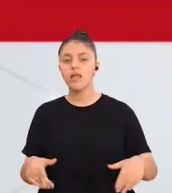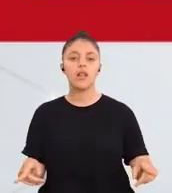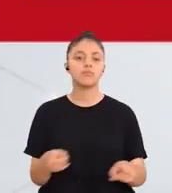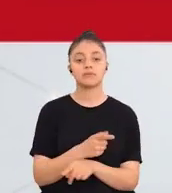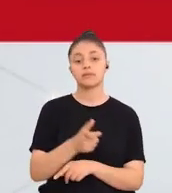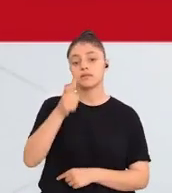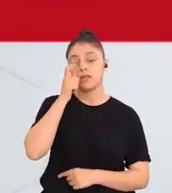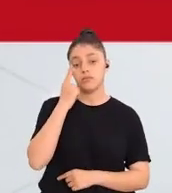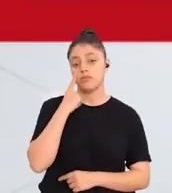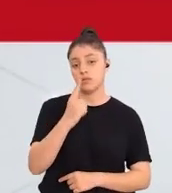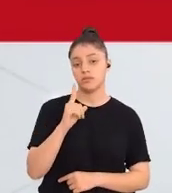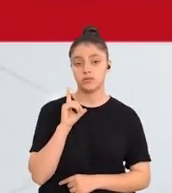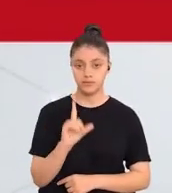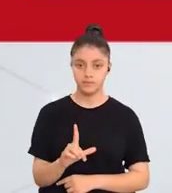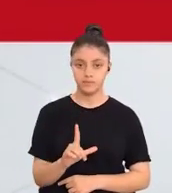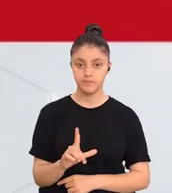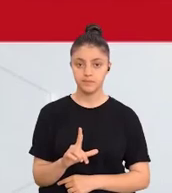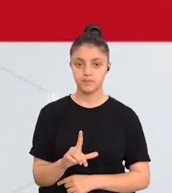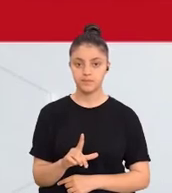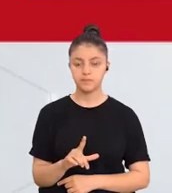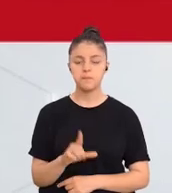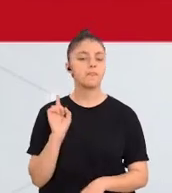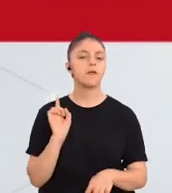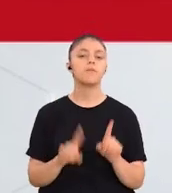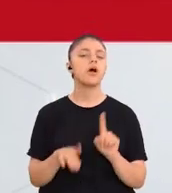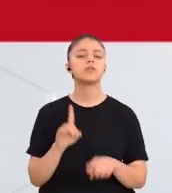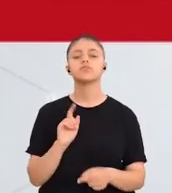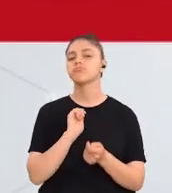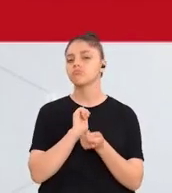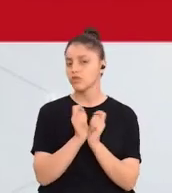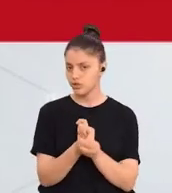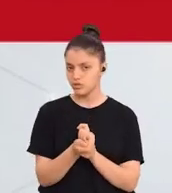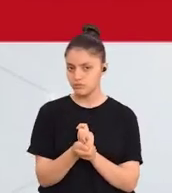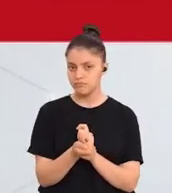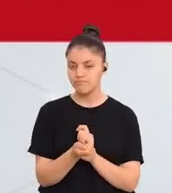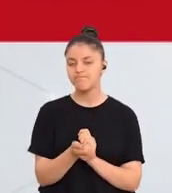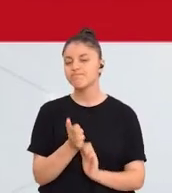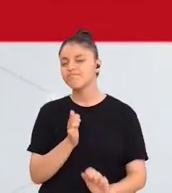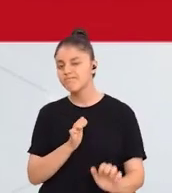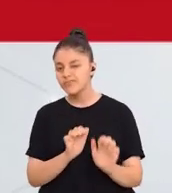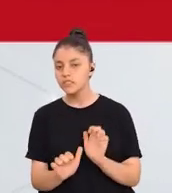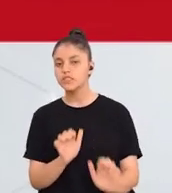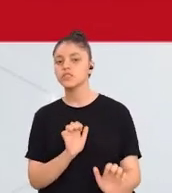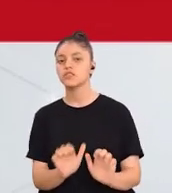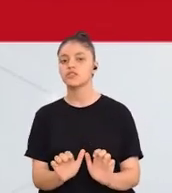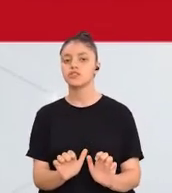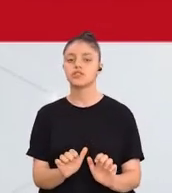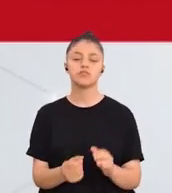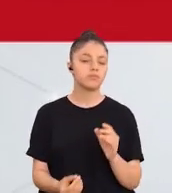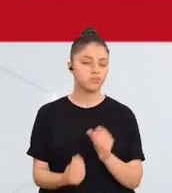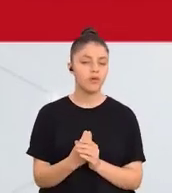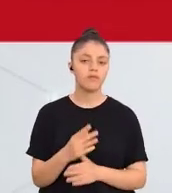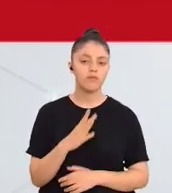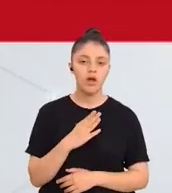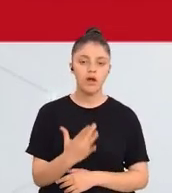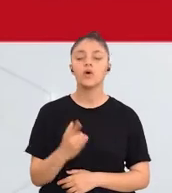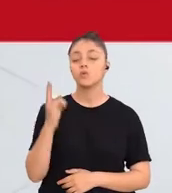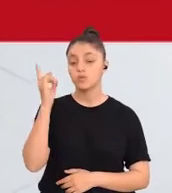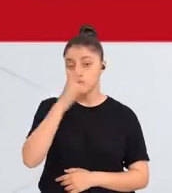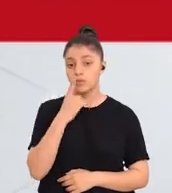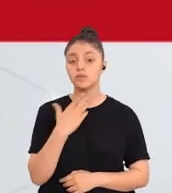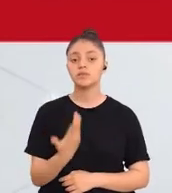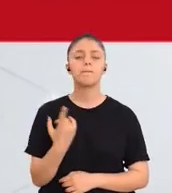bariyerlere dikkat etmemiz gerekiyor. Bazen değişim, dirençce neden olabilir.